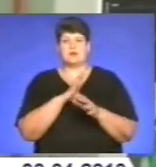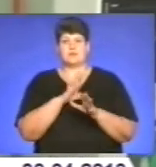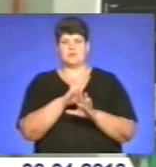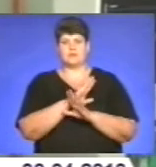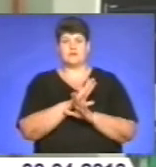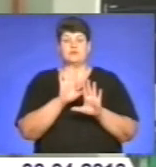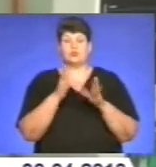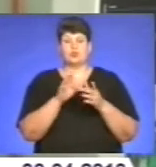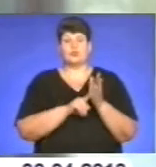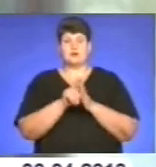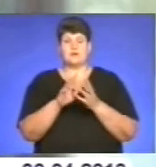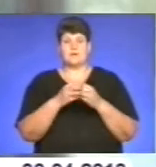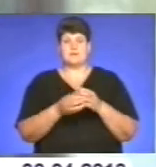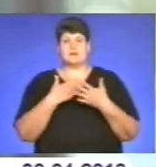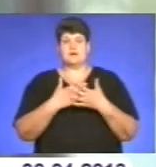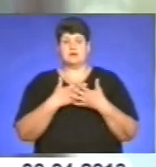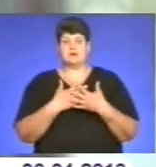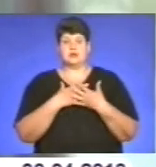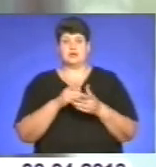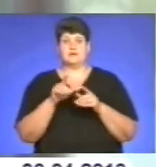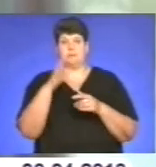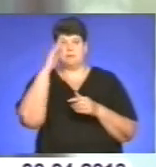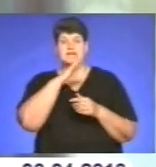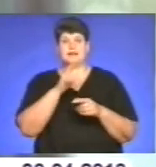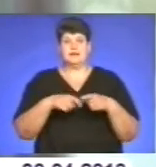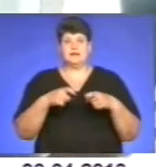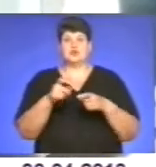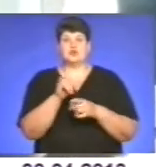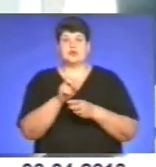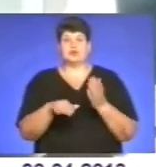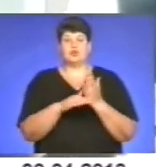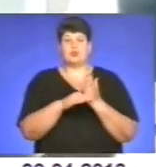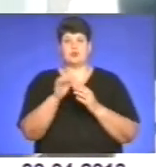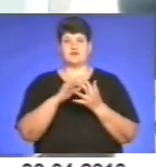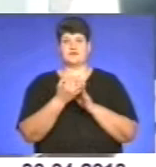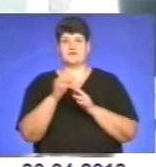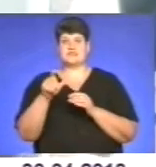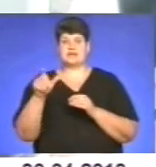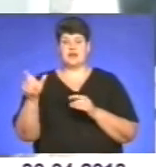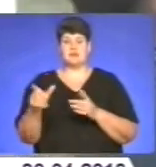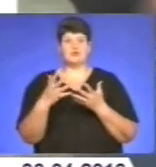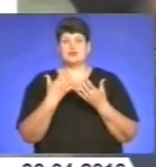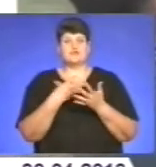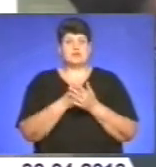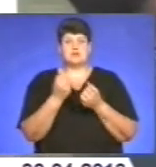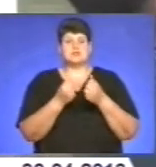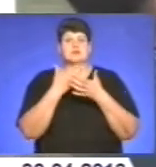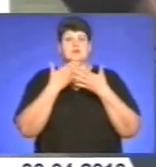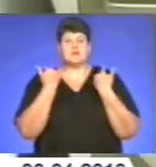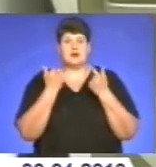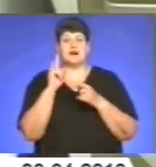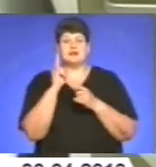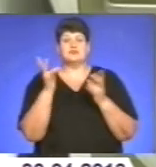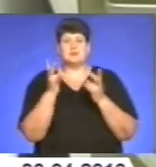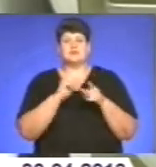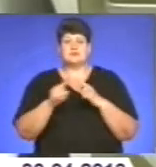раптово почалися проблеми із диханням, її батьків кинулося шукати допомоги в односельців. Адже власної машини у сім'ї не було, а маля потрібно